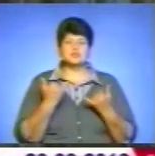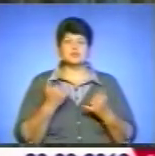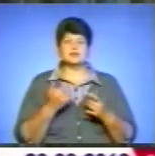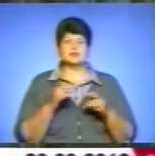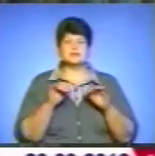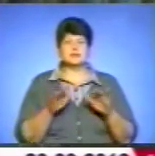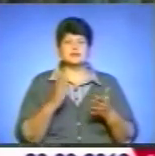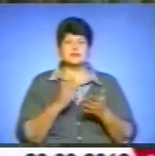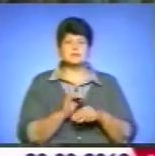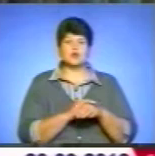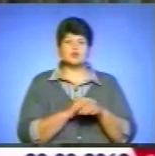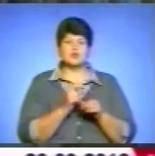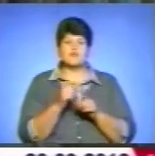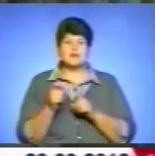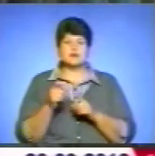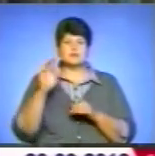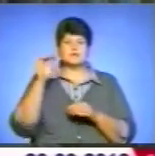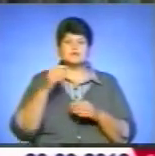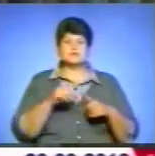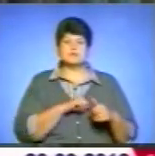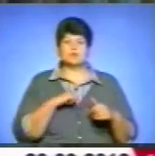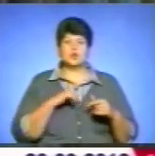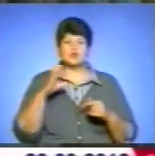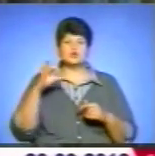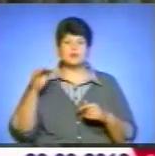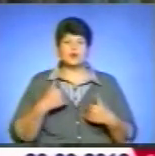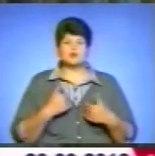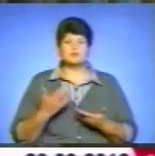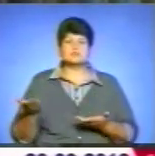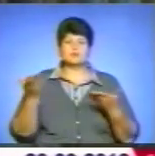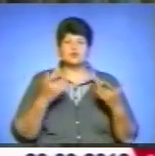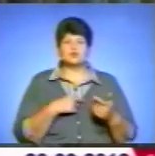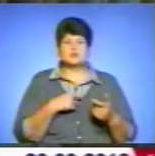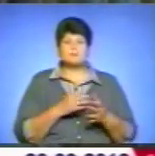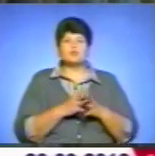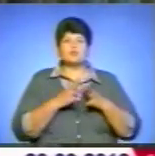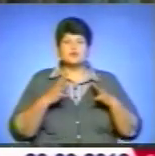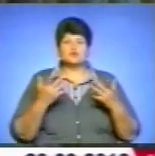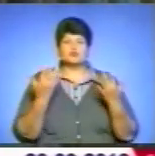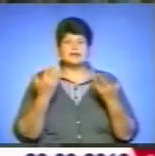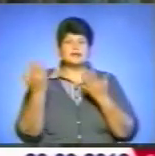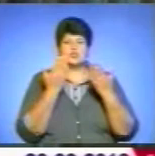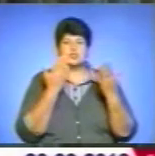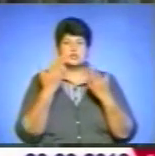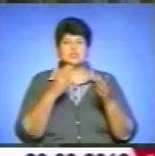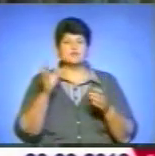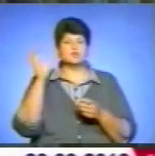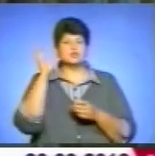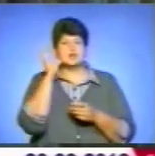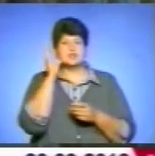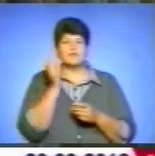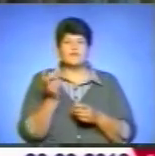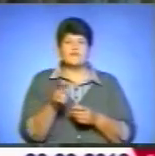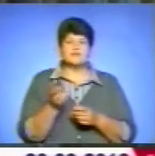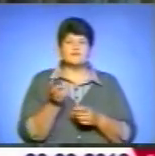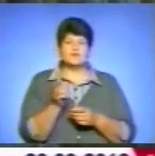Соломії. Ми хочемо запросити до себе більшу кількість читачів, слухачів, відвідувачів,